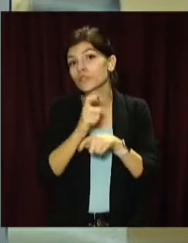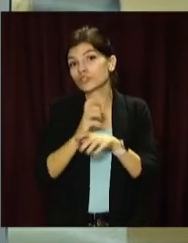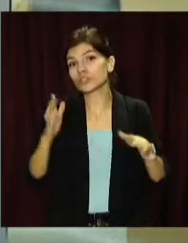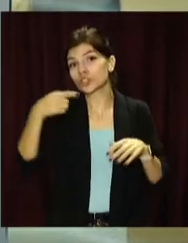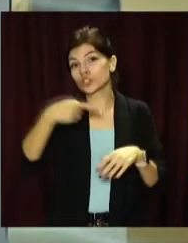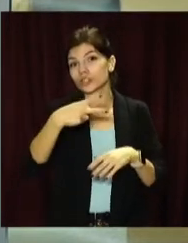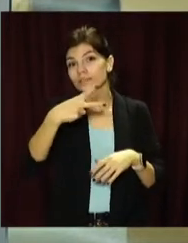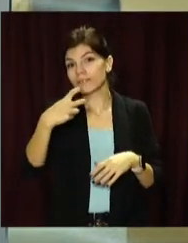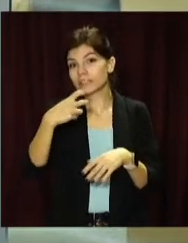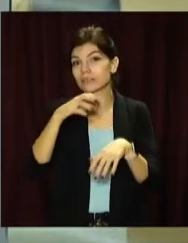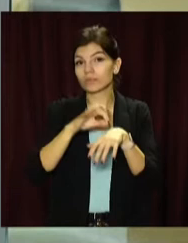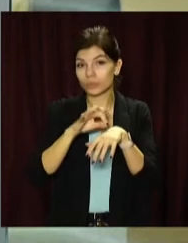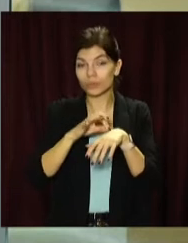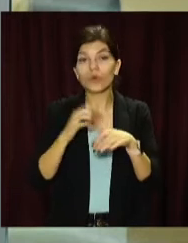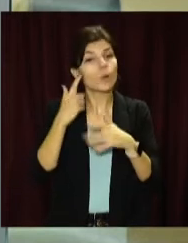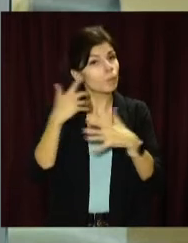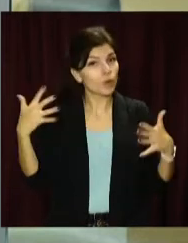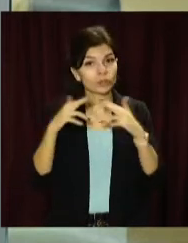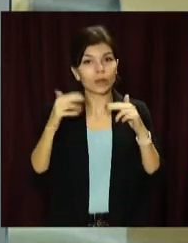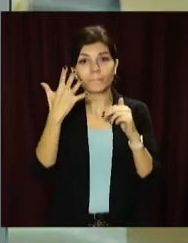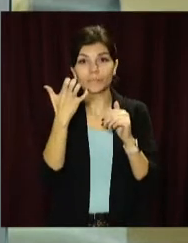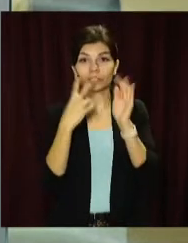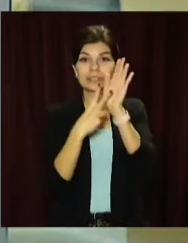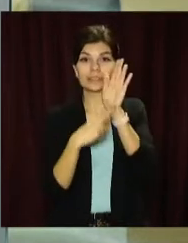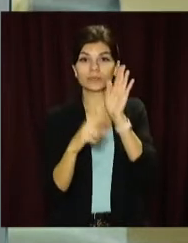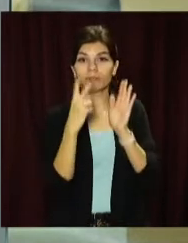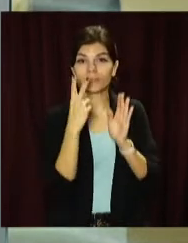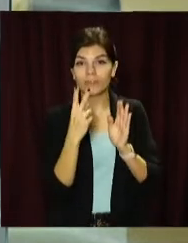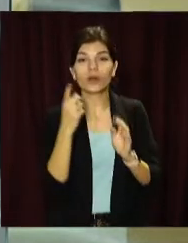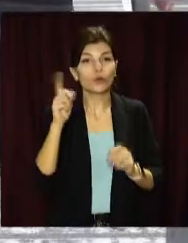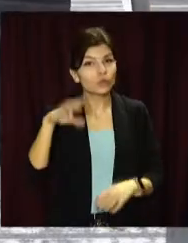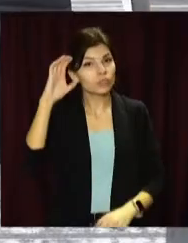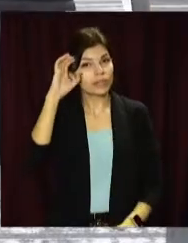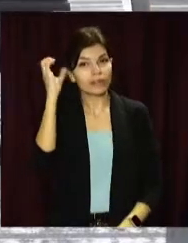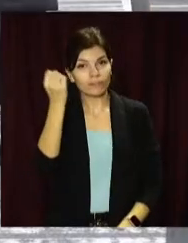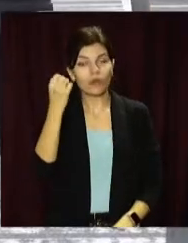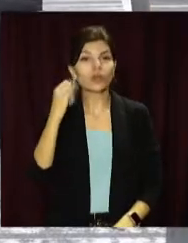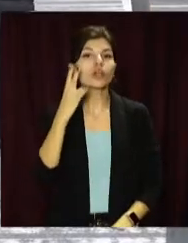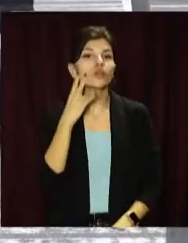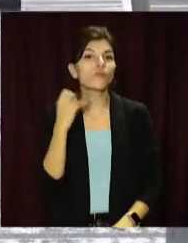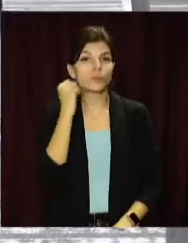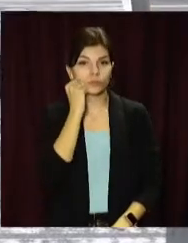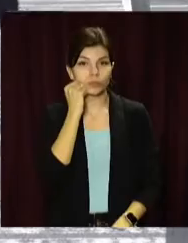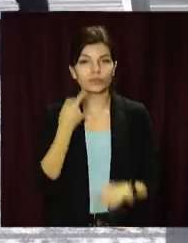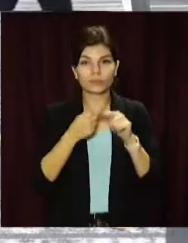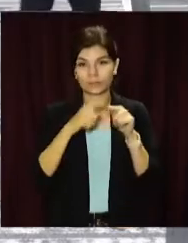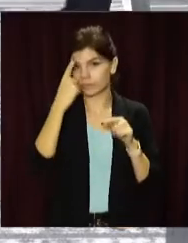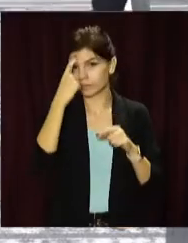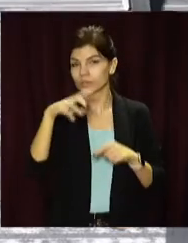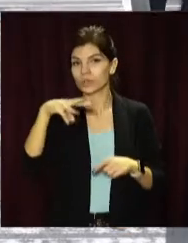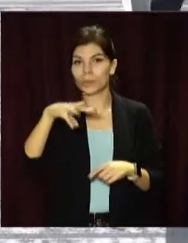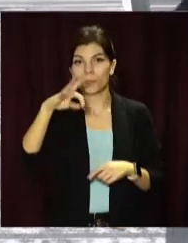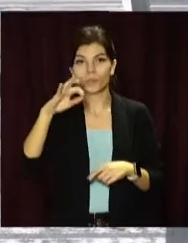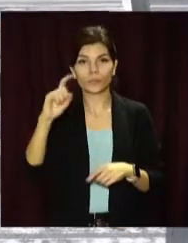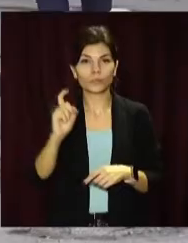1200 людей. Найбільше у Дніпрі – 572, а також у Кривому Розі та Новомосковську. Про це повідомляють в